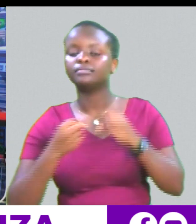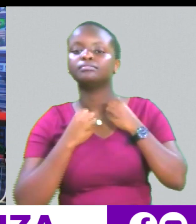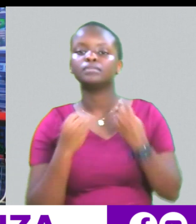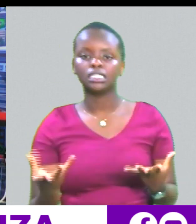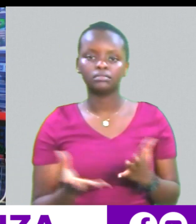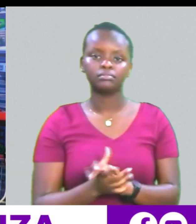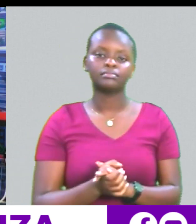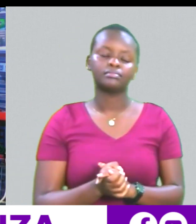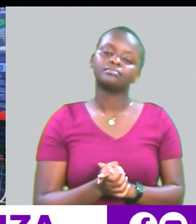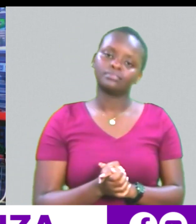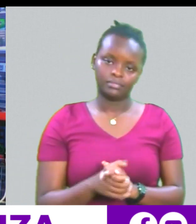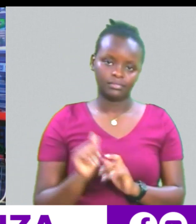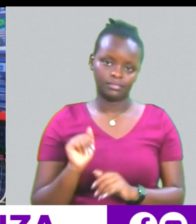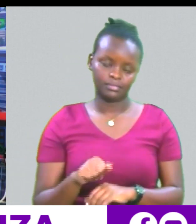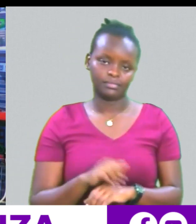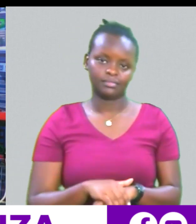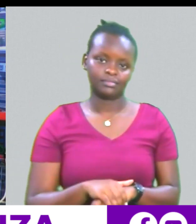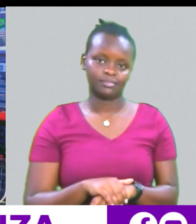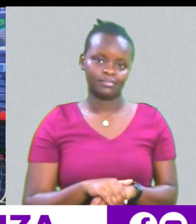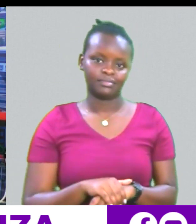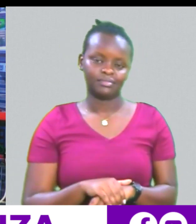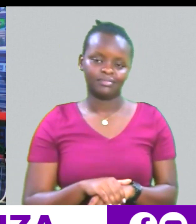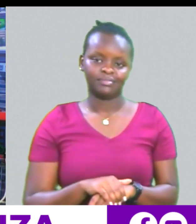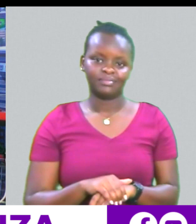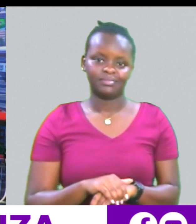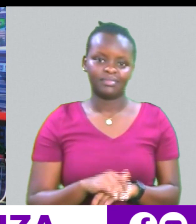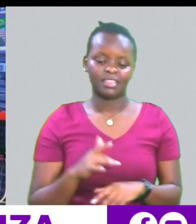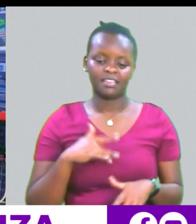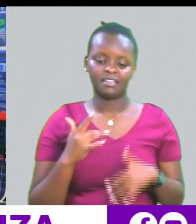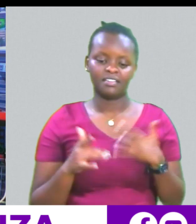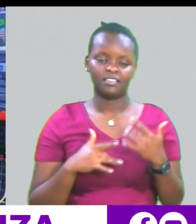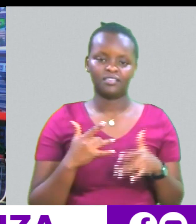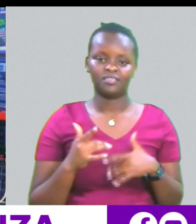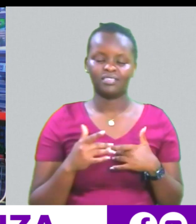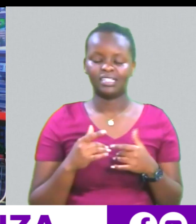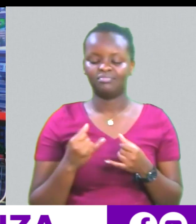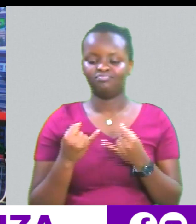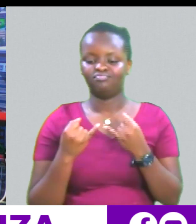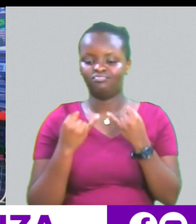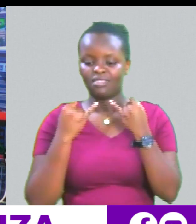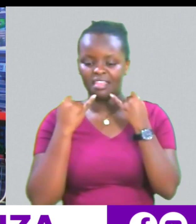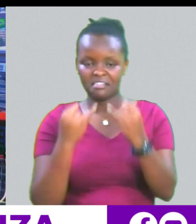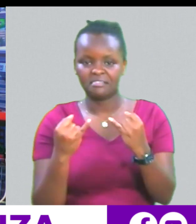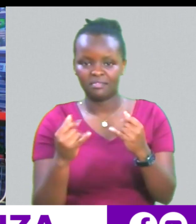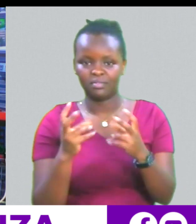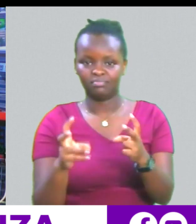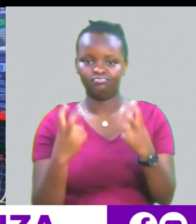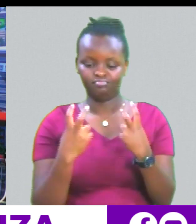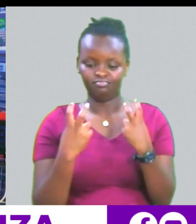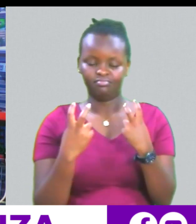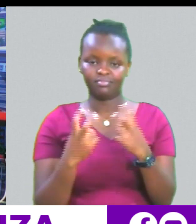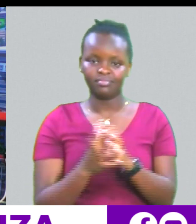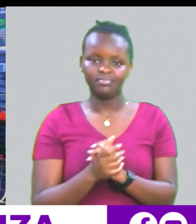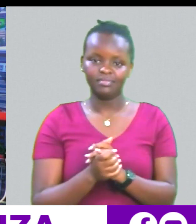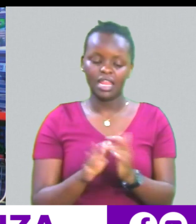I know haa so minafiltu tuchanwe mtazamaji unajua tangutu wanze playlist lile itu ilo